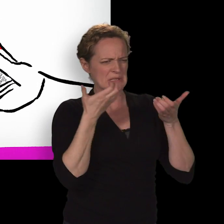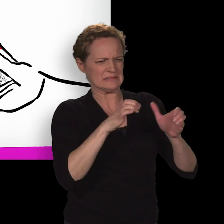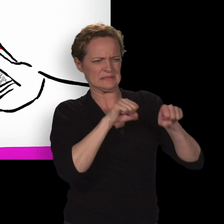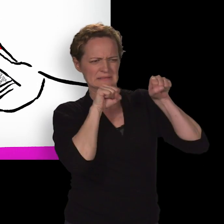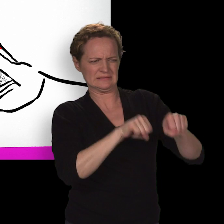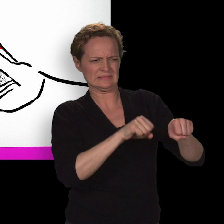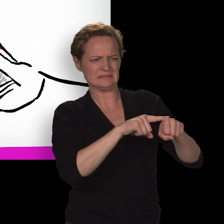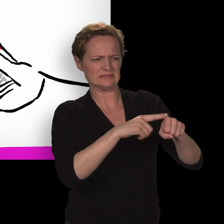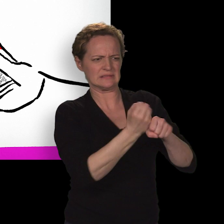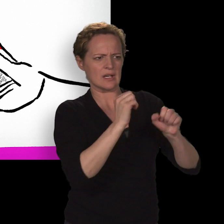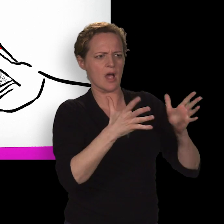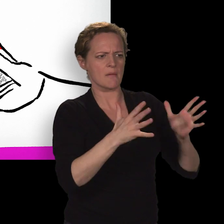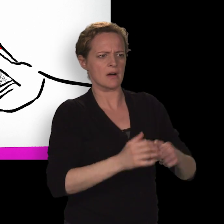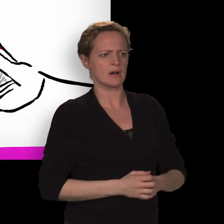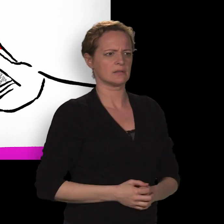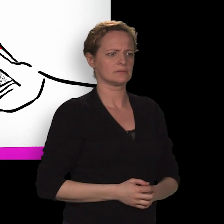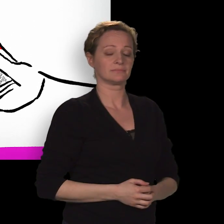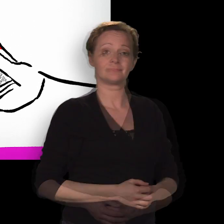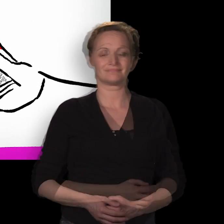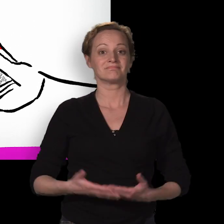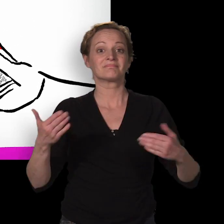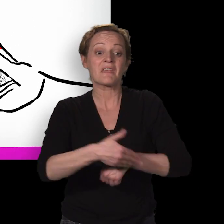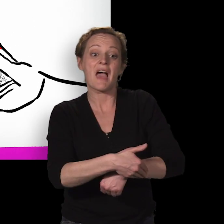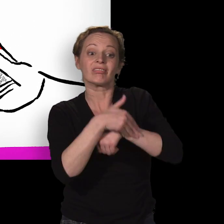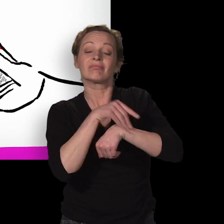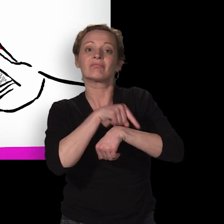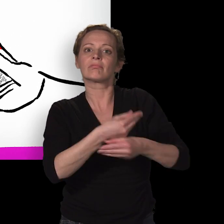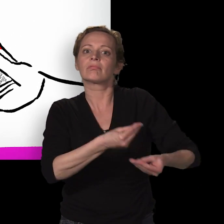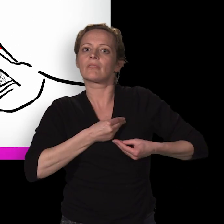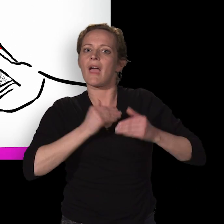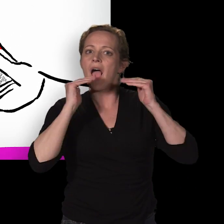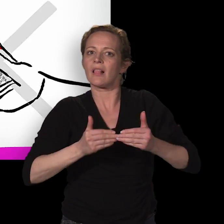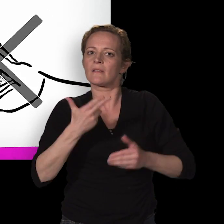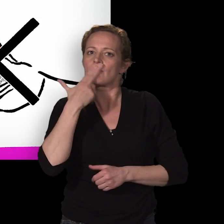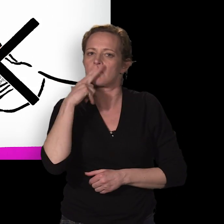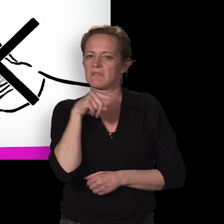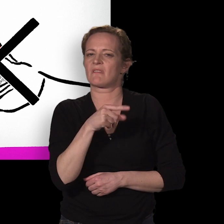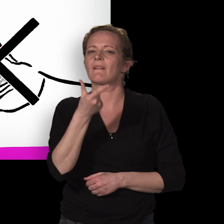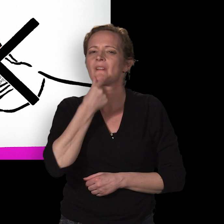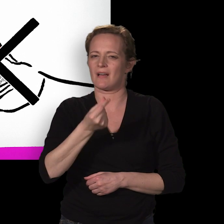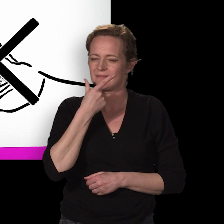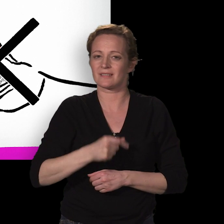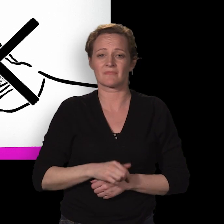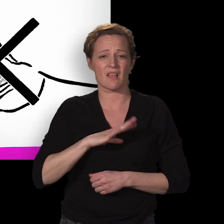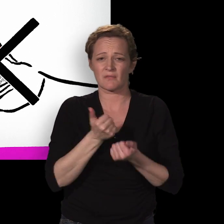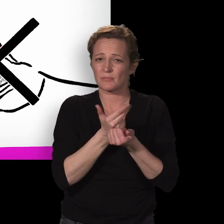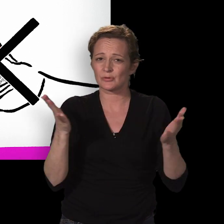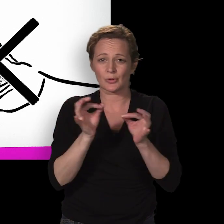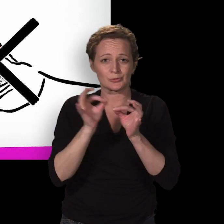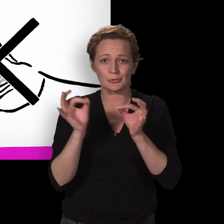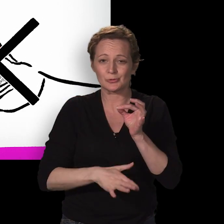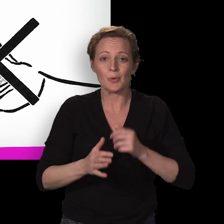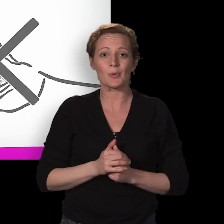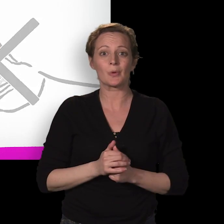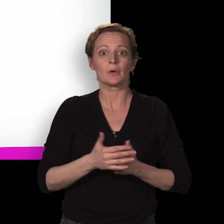Mais c'est difficile. Comment je vais faire pour y arriver ? Avec de l'aide, c'est plus facile d'arrêter de fumer. Il existe plusieurs